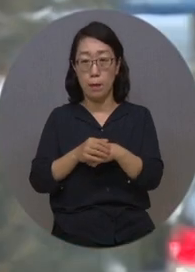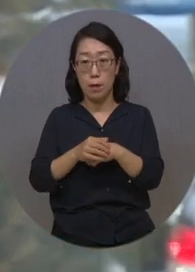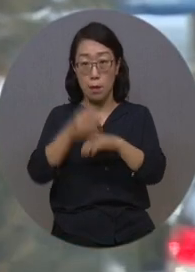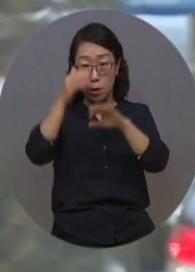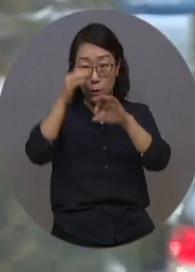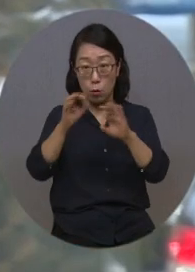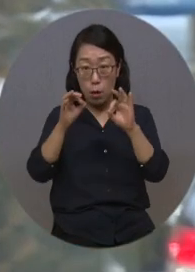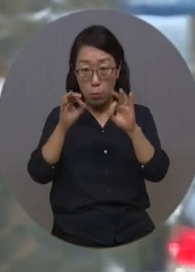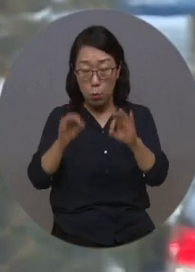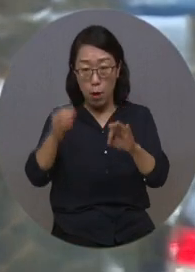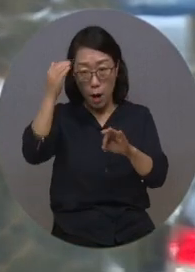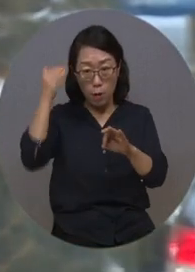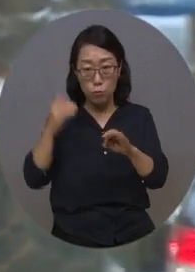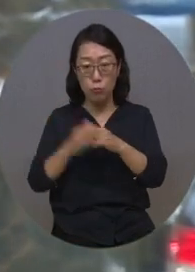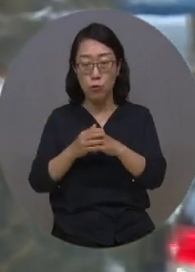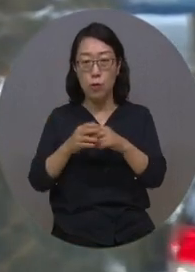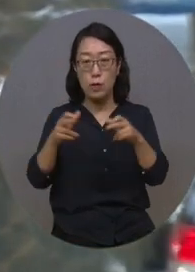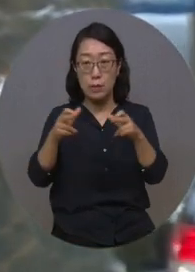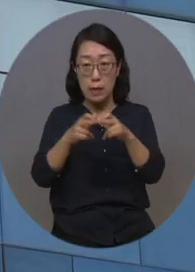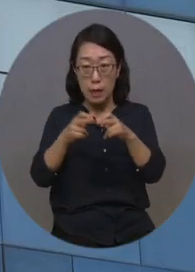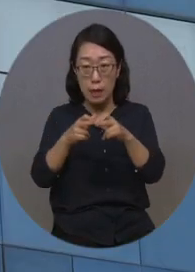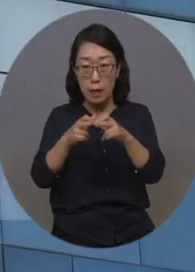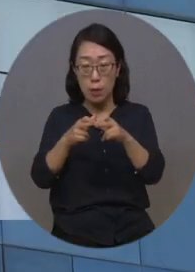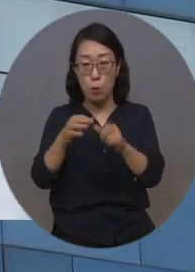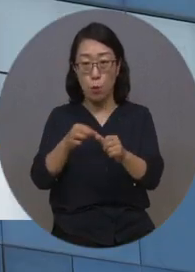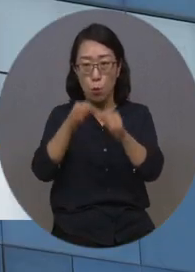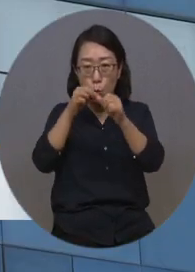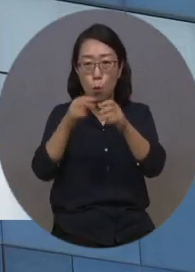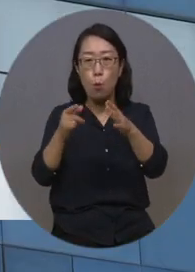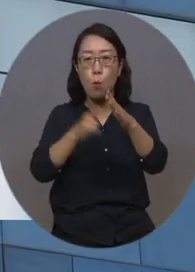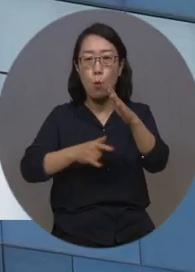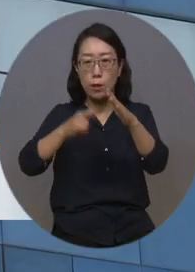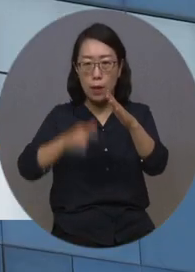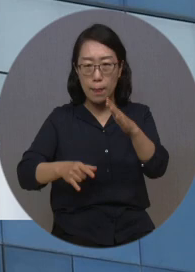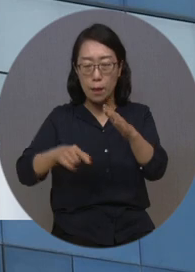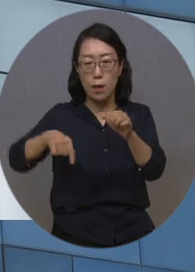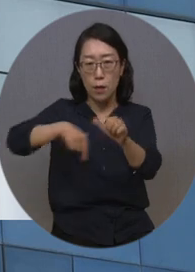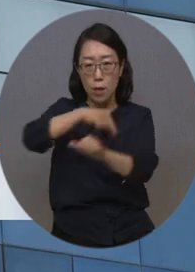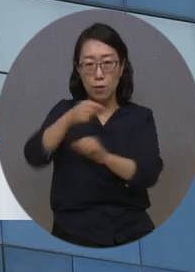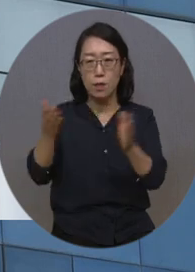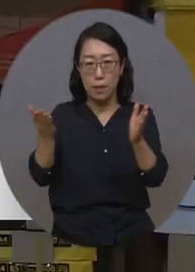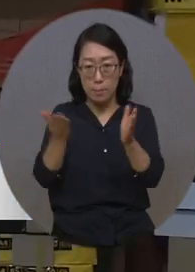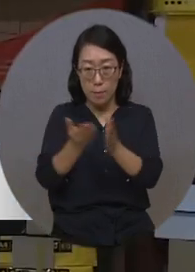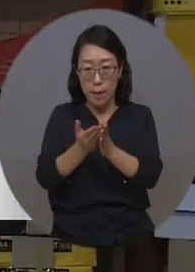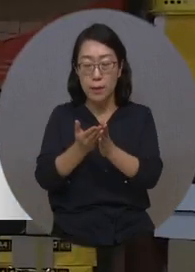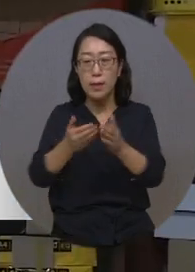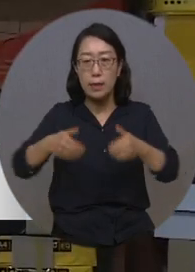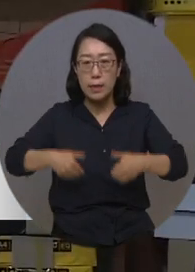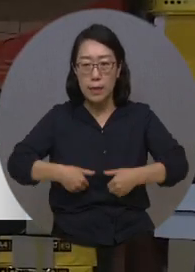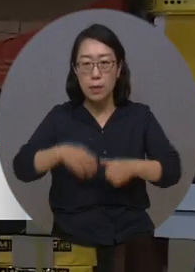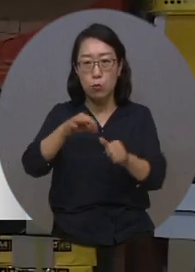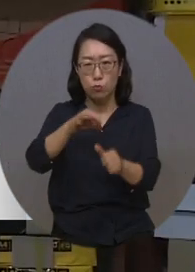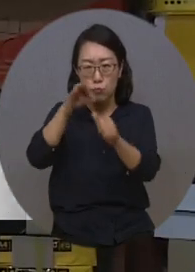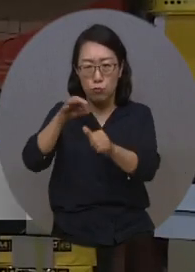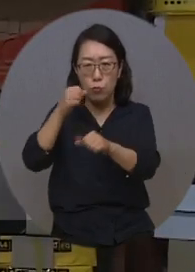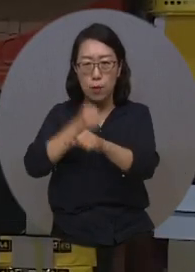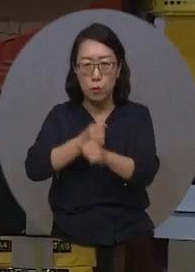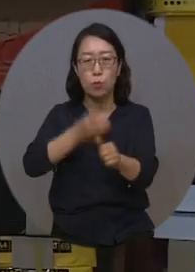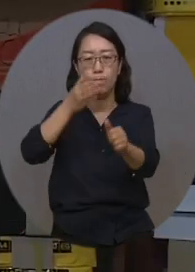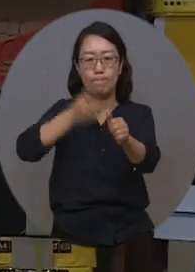한국장애인고용공단 등 주관기관들에게 현장 상황에 맞는 장애인 업무 수요를 확대하도록 당부했습니다.